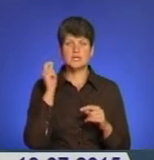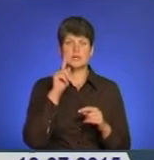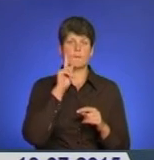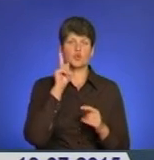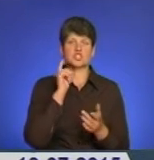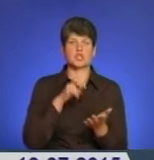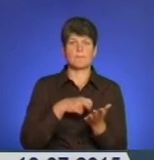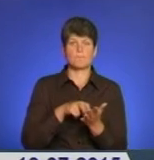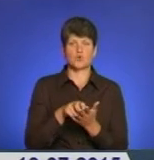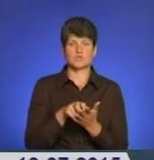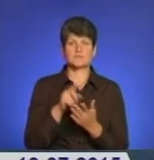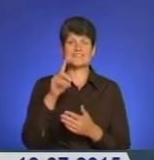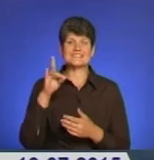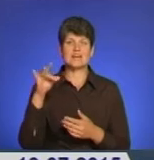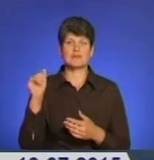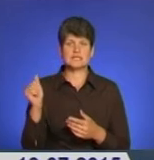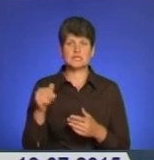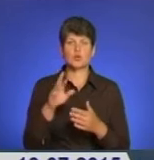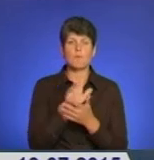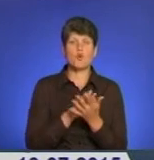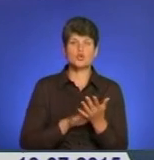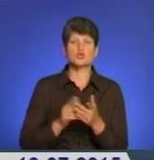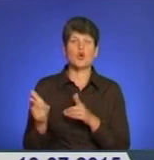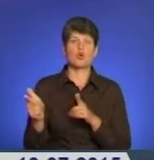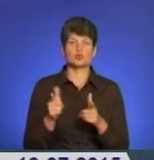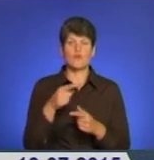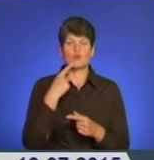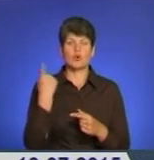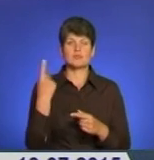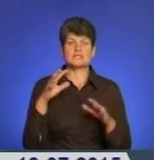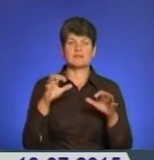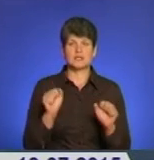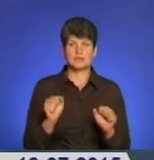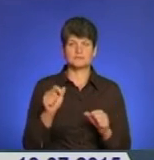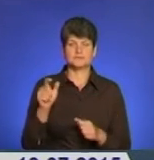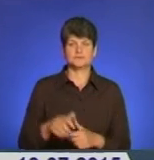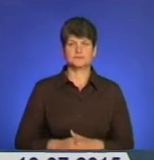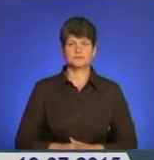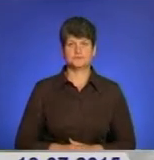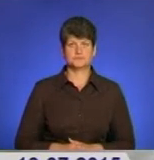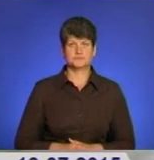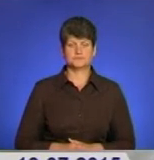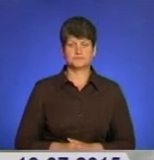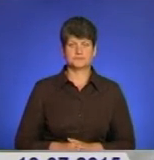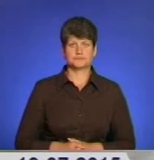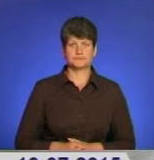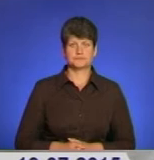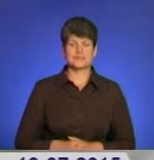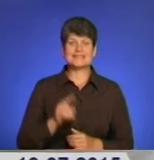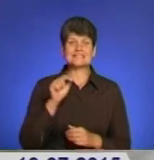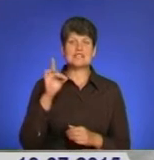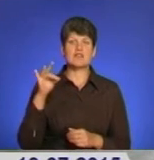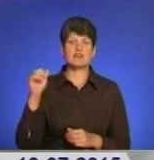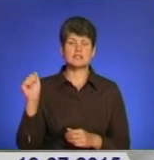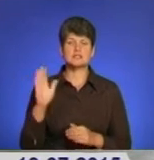молодіжна Прощі. Зарваниця до Прощі готова, запевняють обласна влада і духовенство. Деталі у сюжеті. Зарваниці